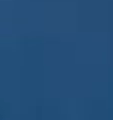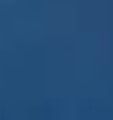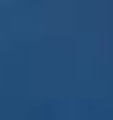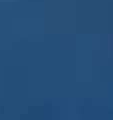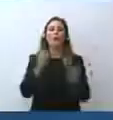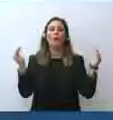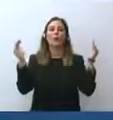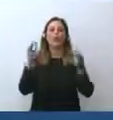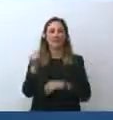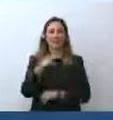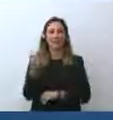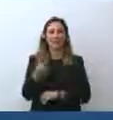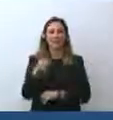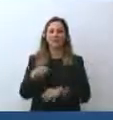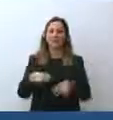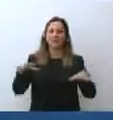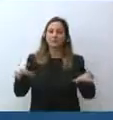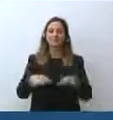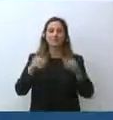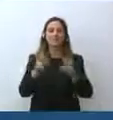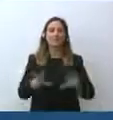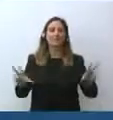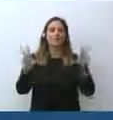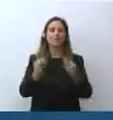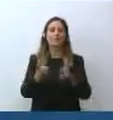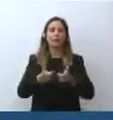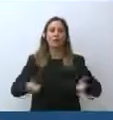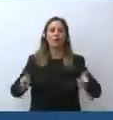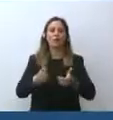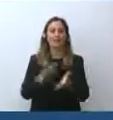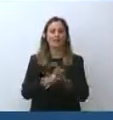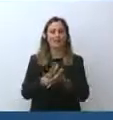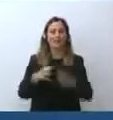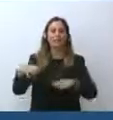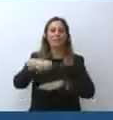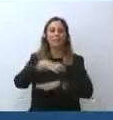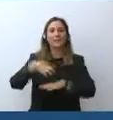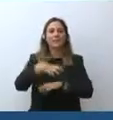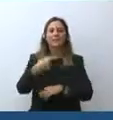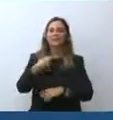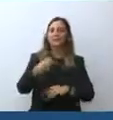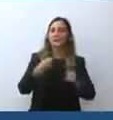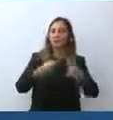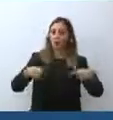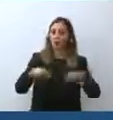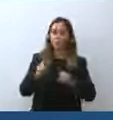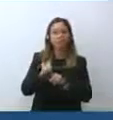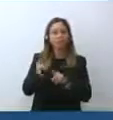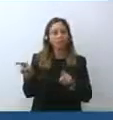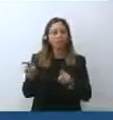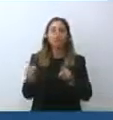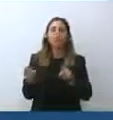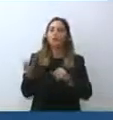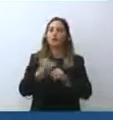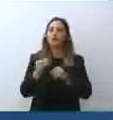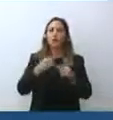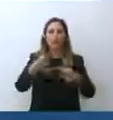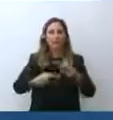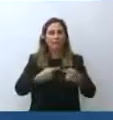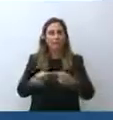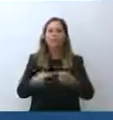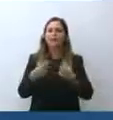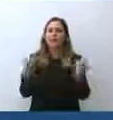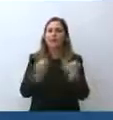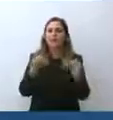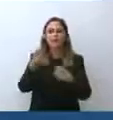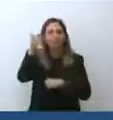Buonasera a tutti. Riprendono le nostre conferenze stampa. I Ministri, il Presidente del Consiglio vi aggiorneranno sull'attività di governo e i provvedimenti